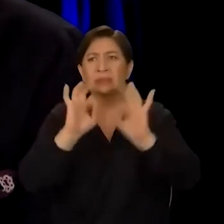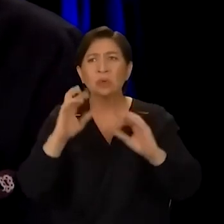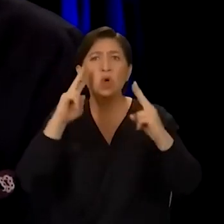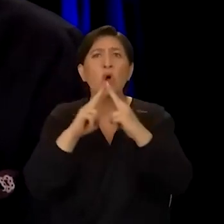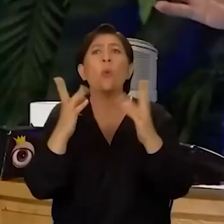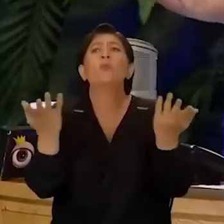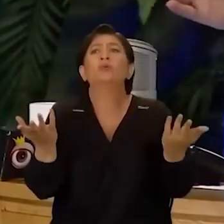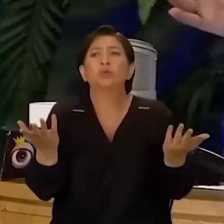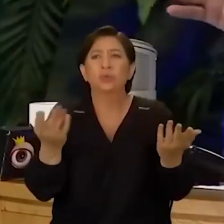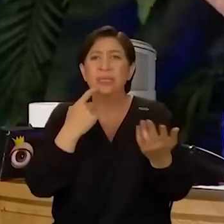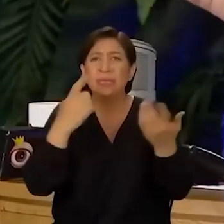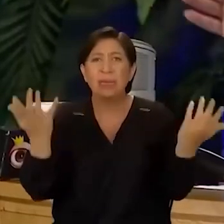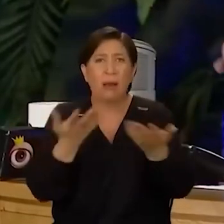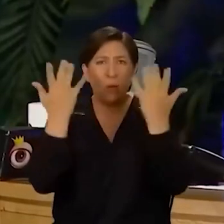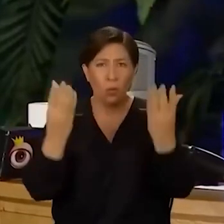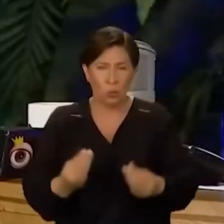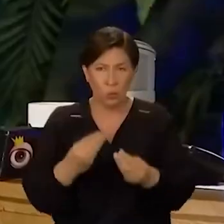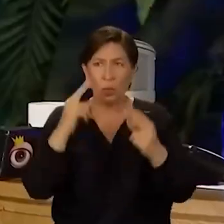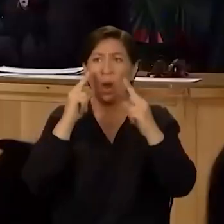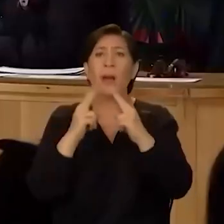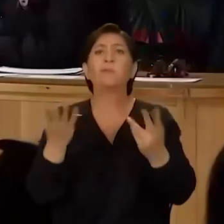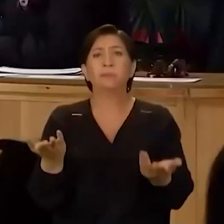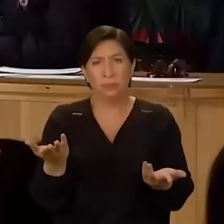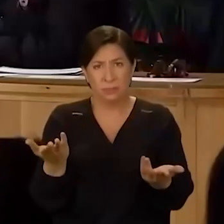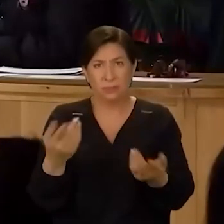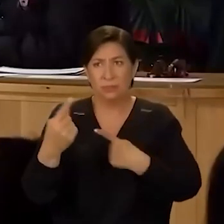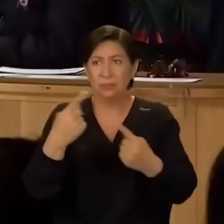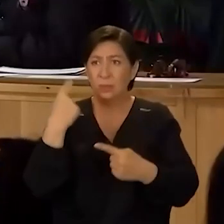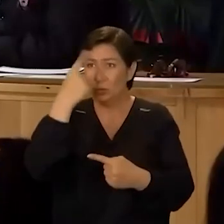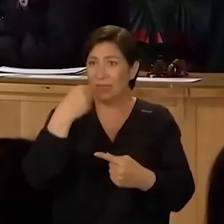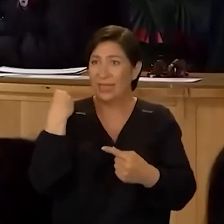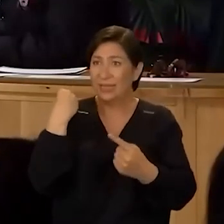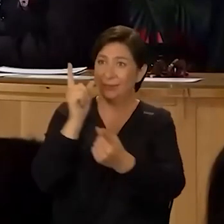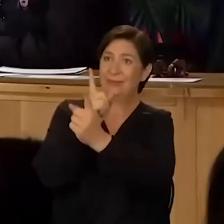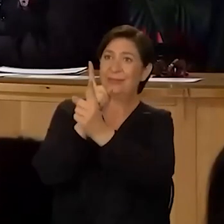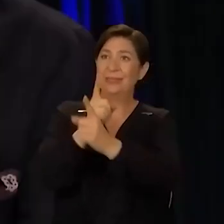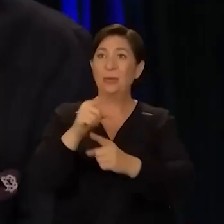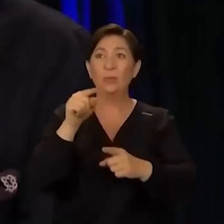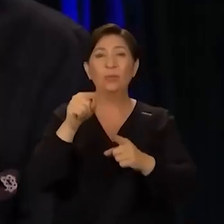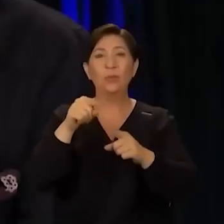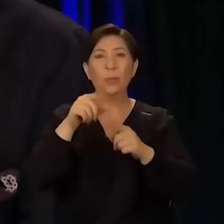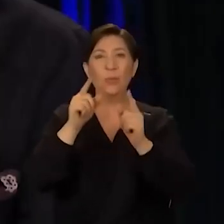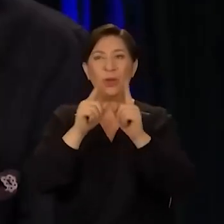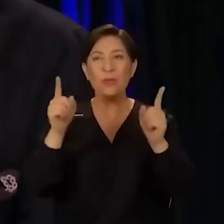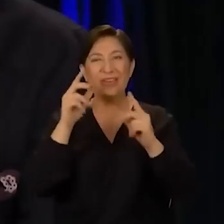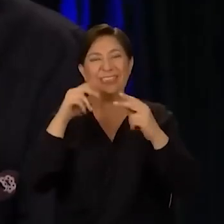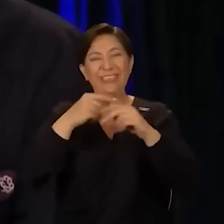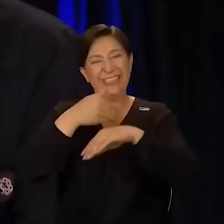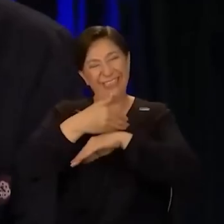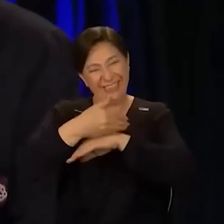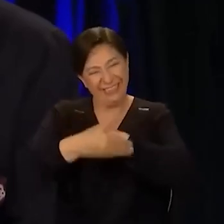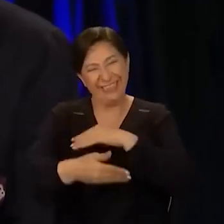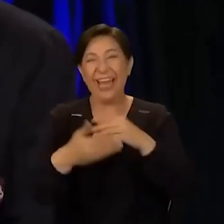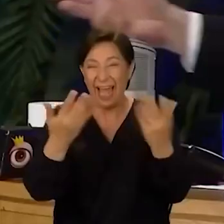Hiç görmüyorum, görmedim yıllardır. Evet, yıllardır görüşmüyoruz. görmedim, yüzünü yeni görüyorum yani. Onun için bu bölümü uzatıyorum ki biraz seni göreyim diye.